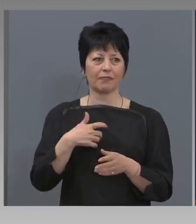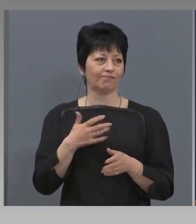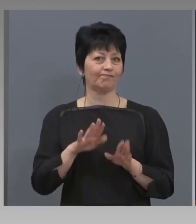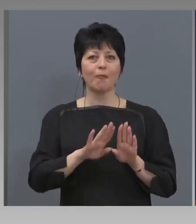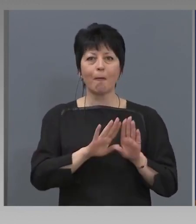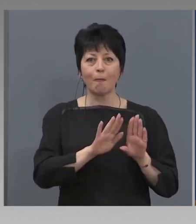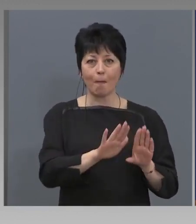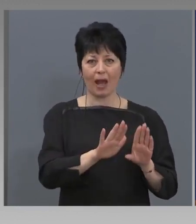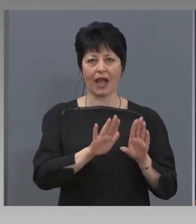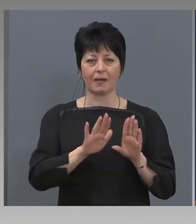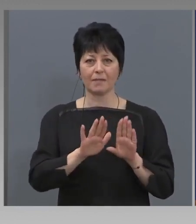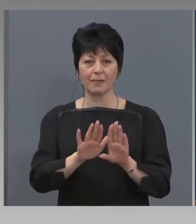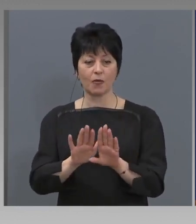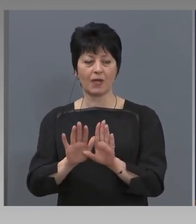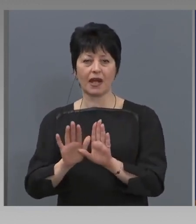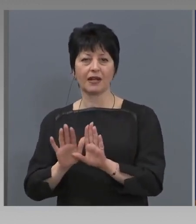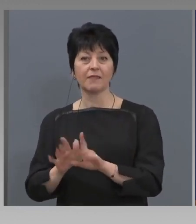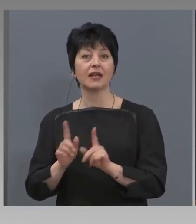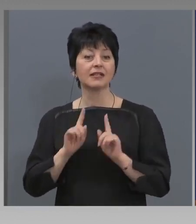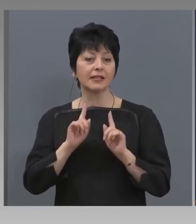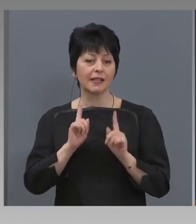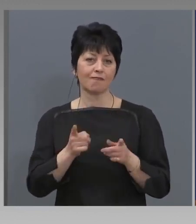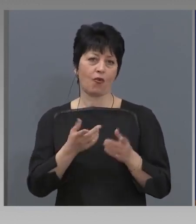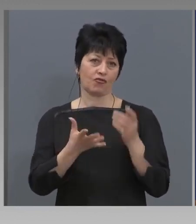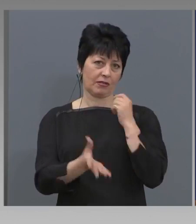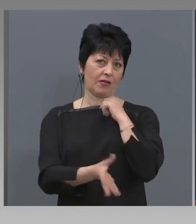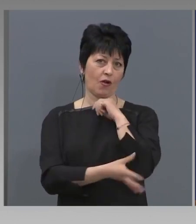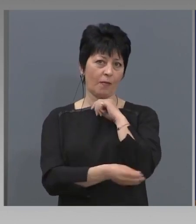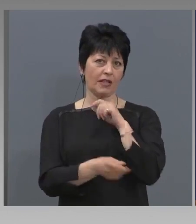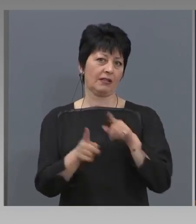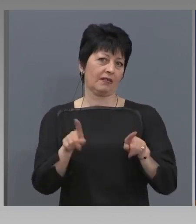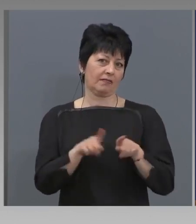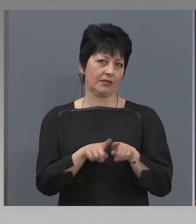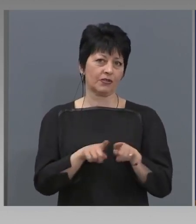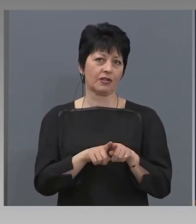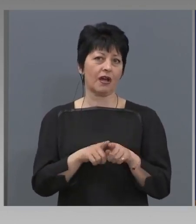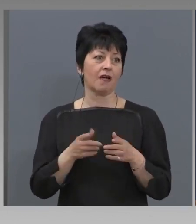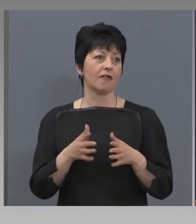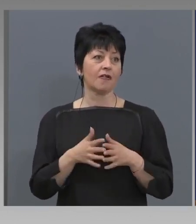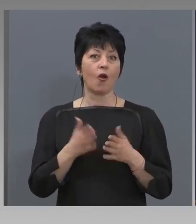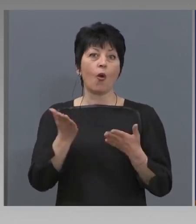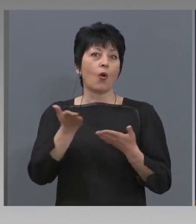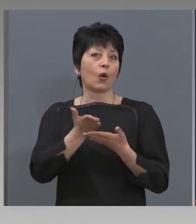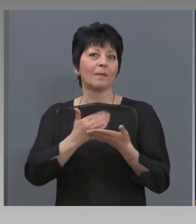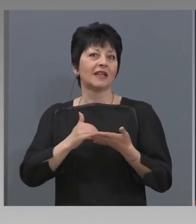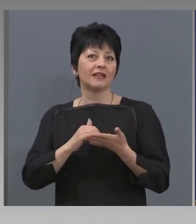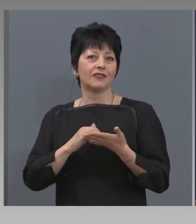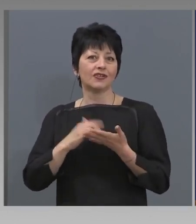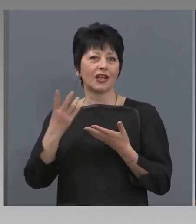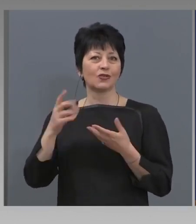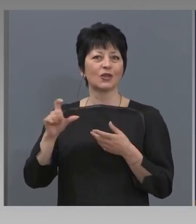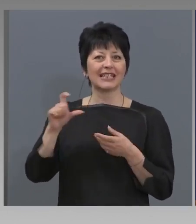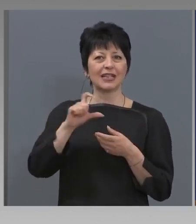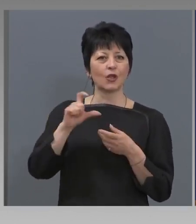подпомагаме, за да може и те, както и ние, ми те е огромната част от сезонните работници, са от тях.